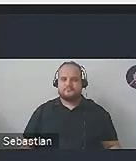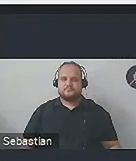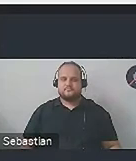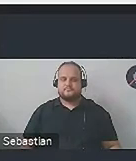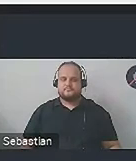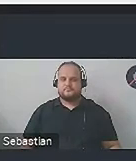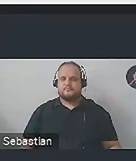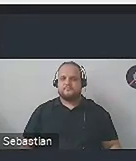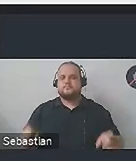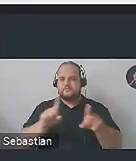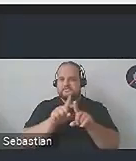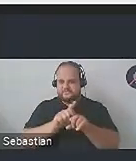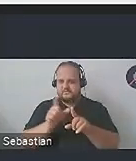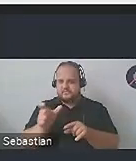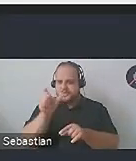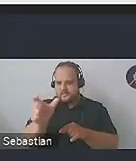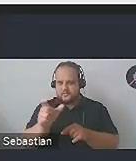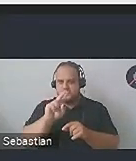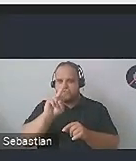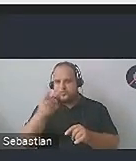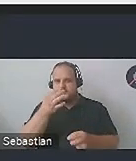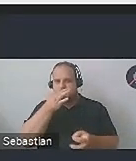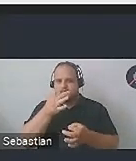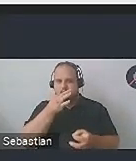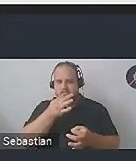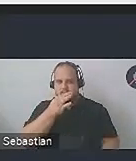Państwu pod tym samym linkiem wyświetlać już drugie pytanie.